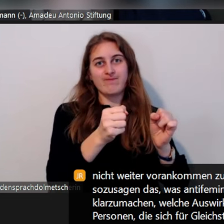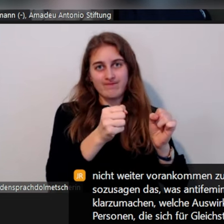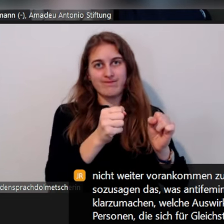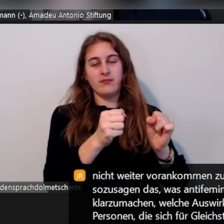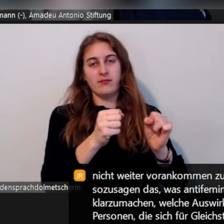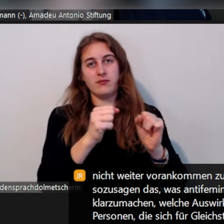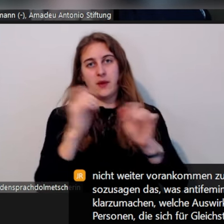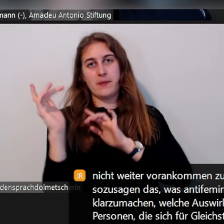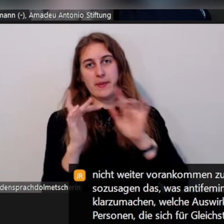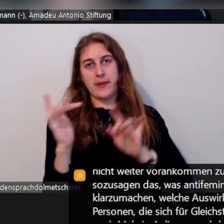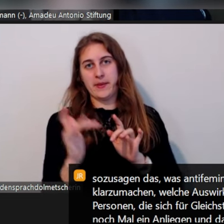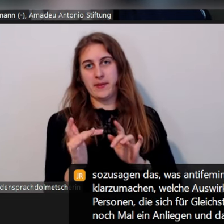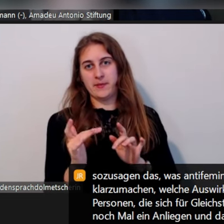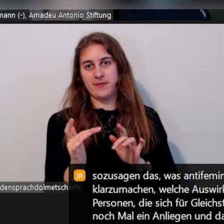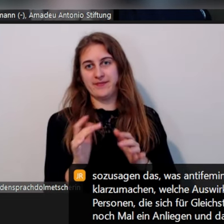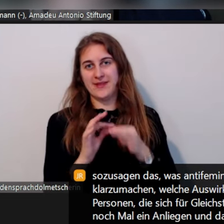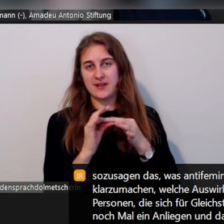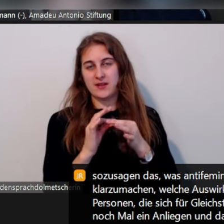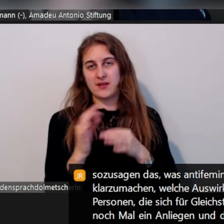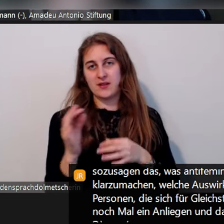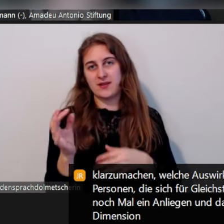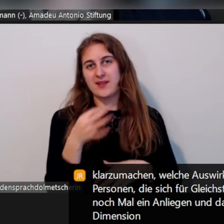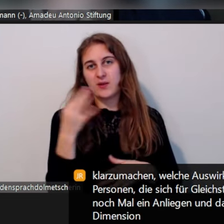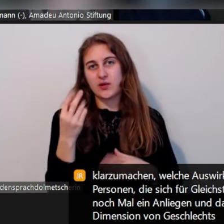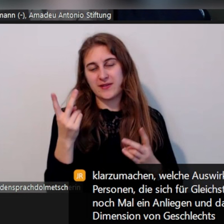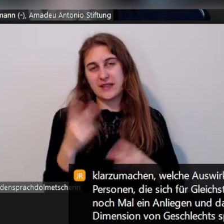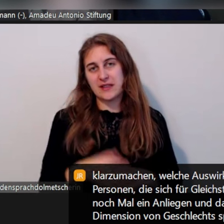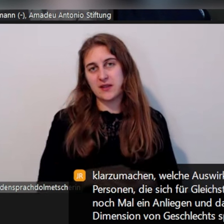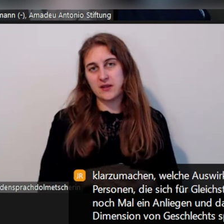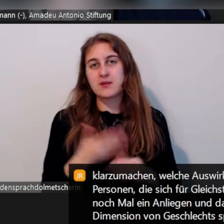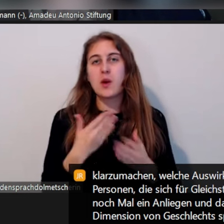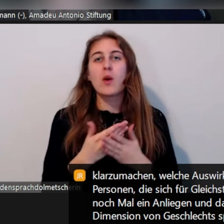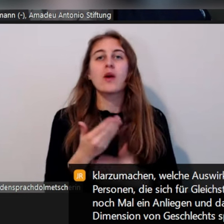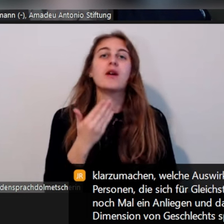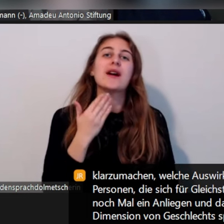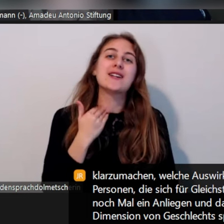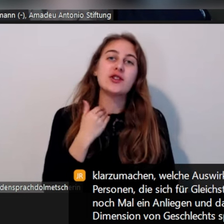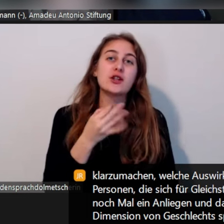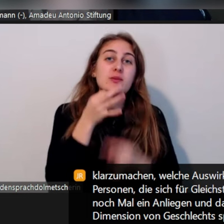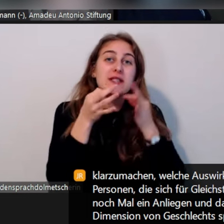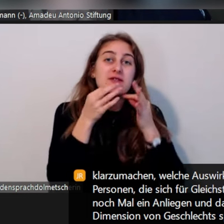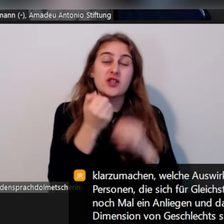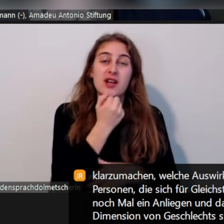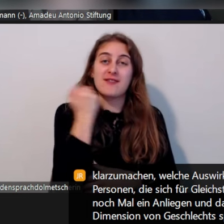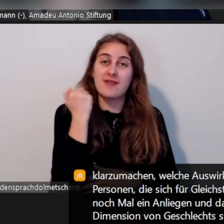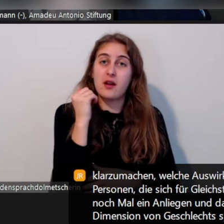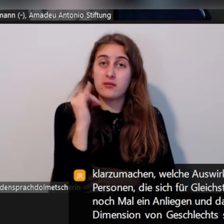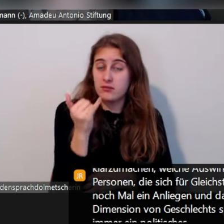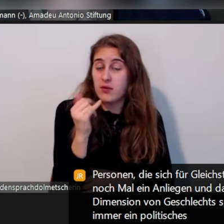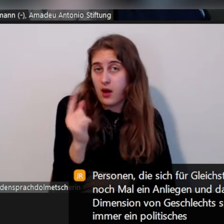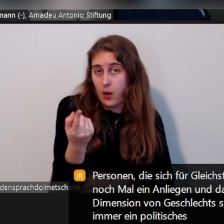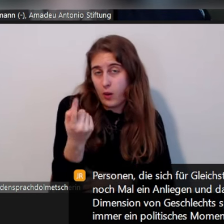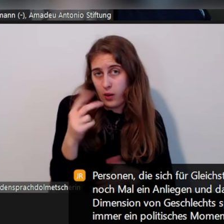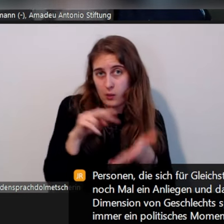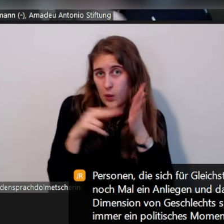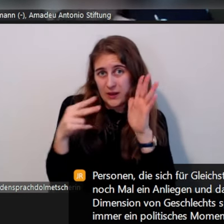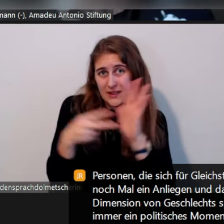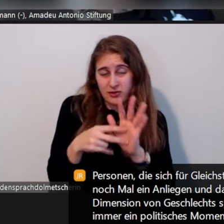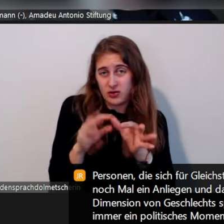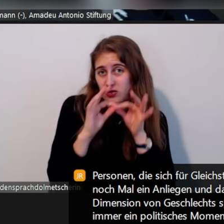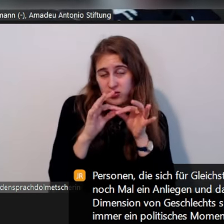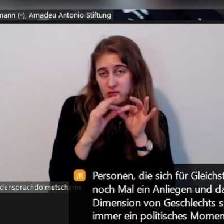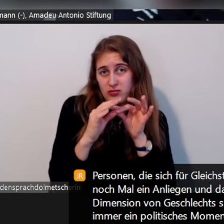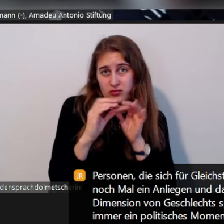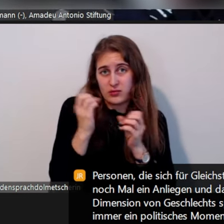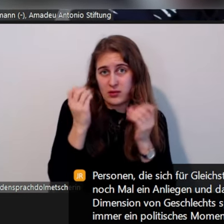Anliegen. Und das geht auch nochmal über die Dimension von geschlechtsspezifischer Gewalt hinaus, die ja auch immer ein politisches Moment natürlich da drin